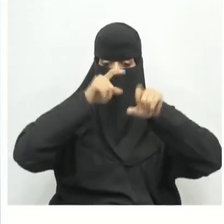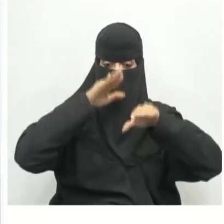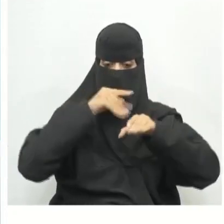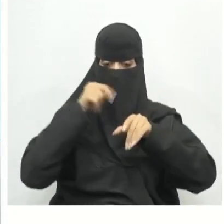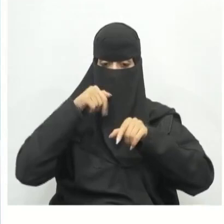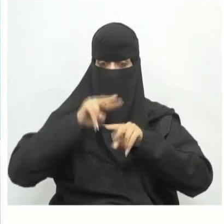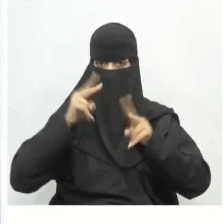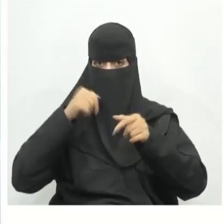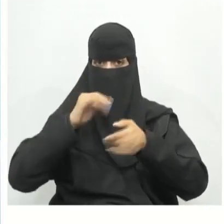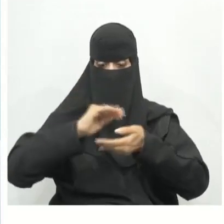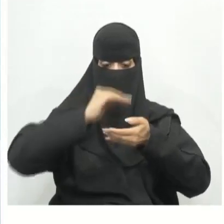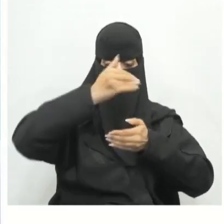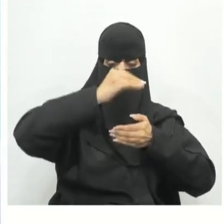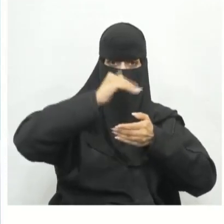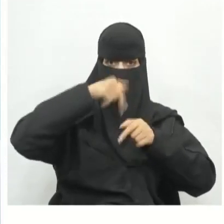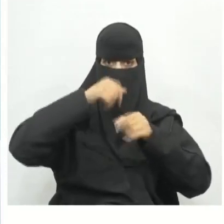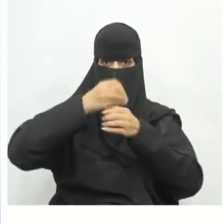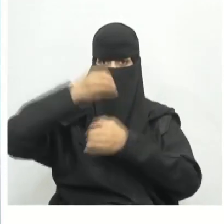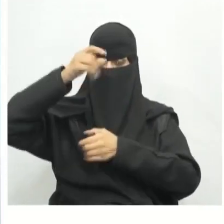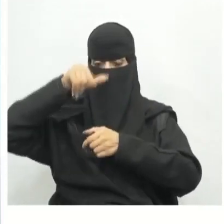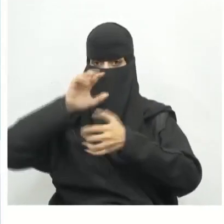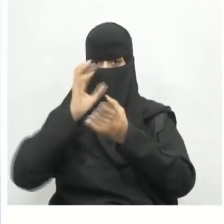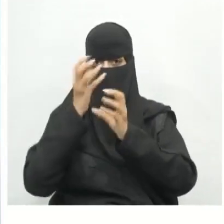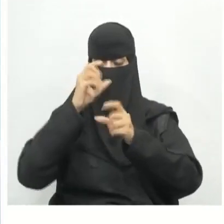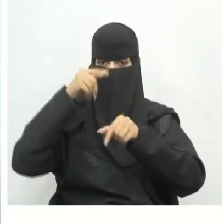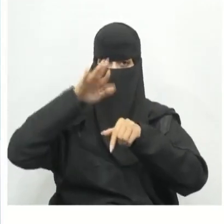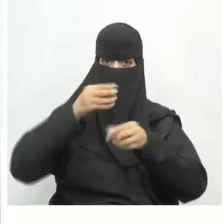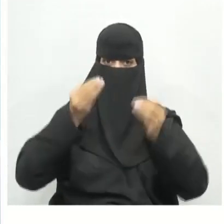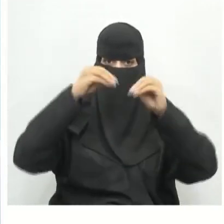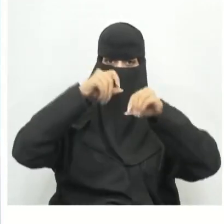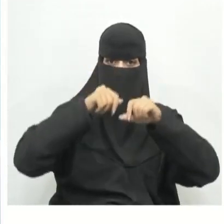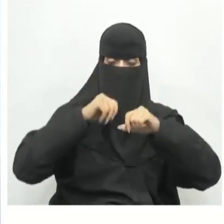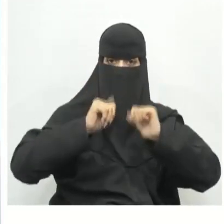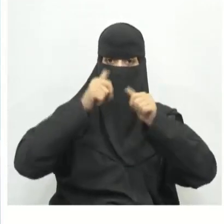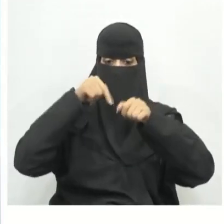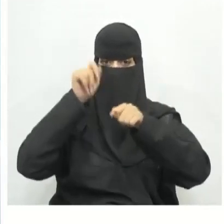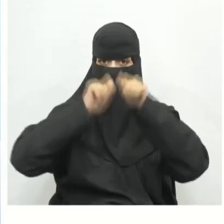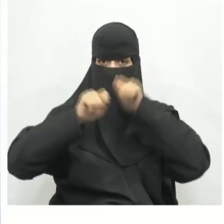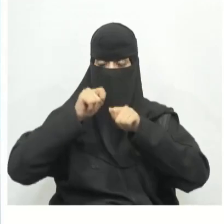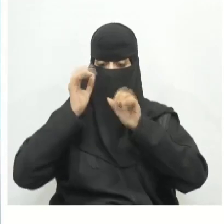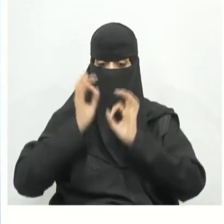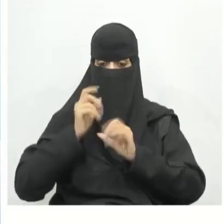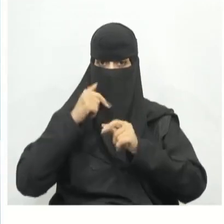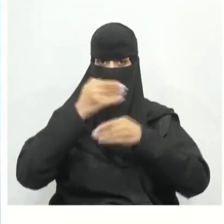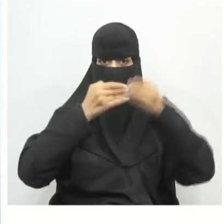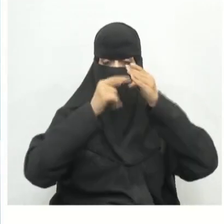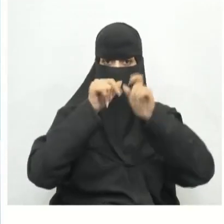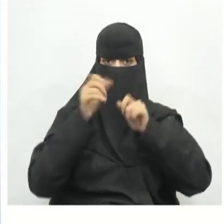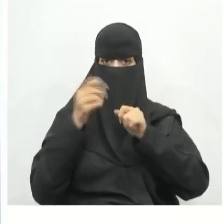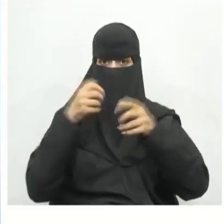وتحرير الأشكال مثل الصناديق والأسطوانات والكرات بالإضافة إلى أدوات القيام بالعمليات المنطقية وإنشاء